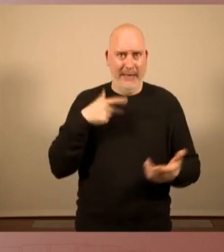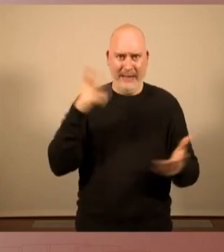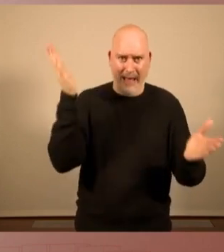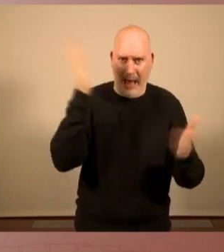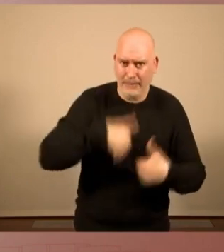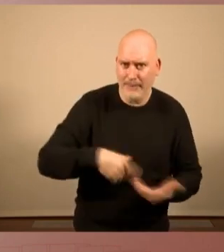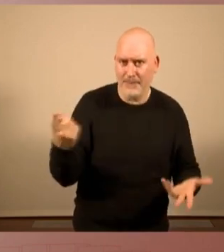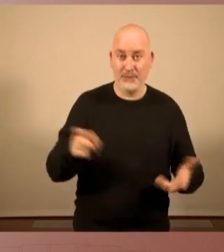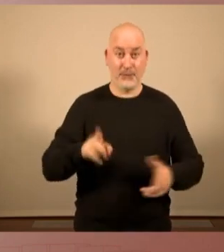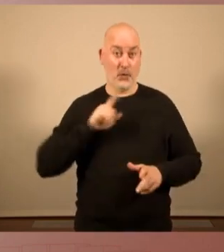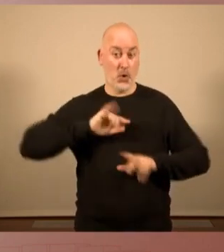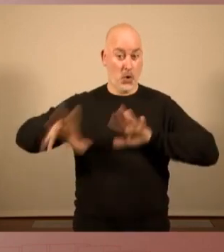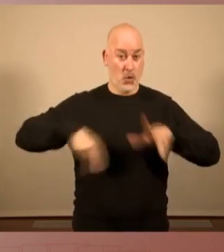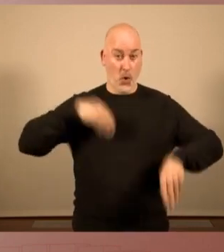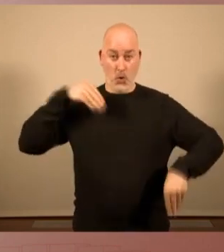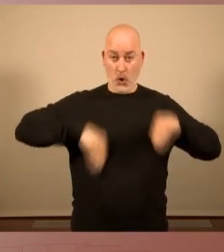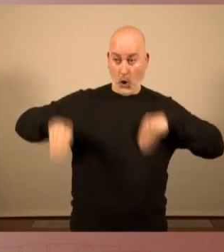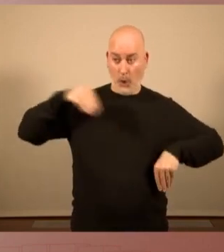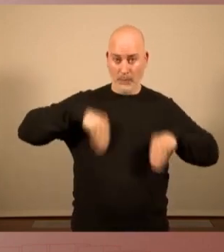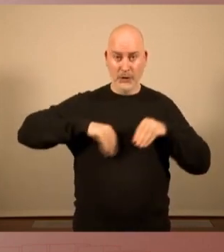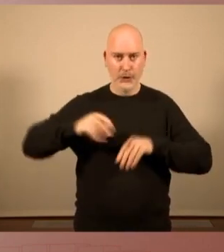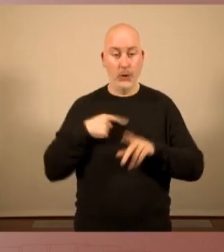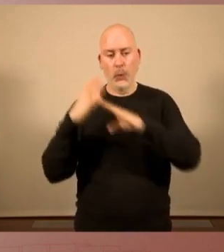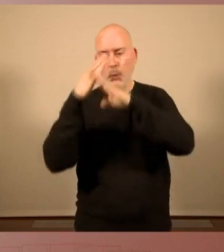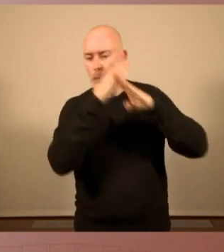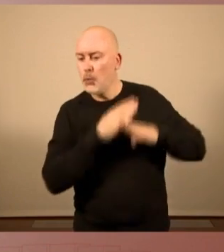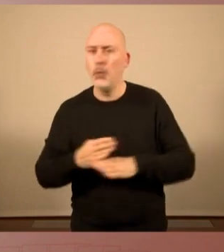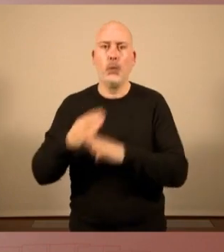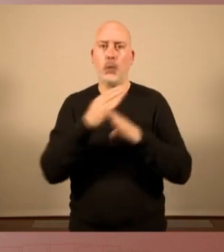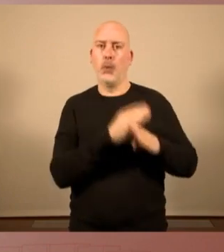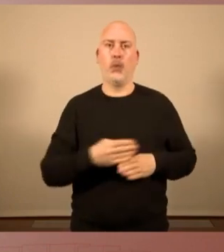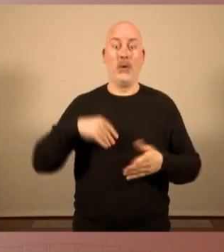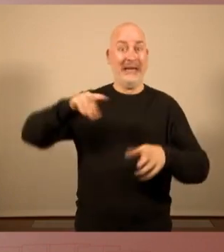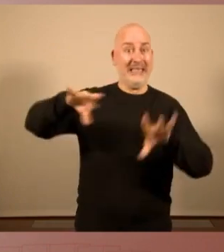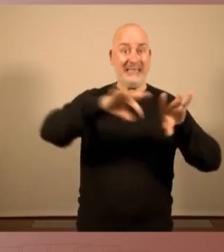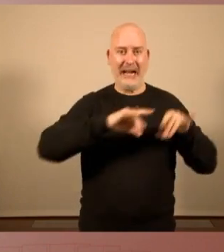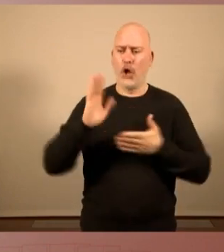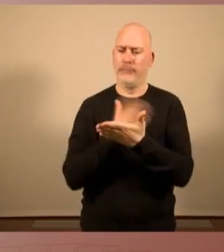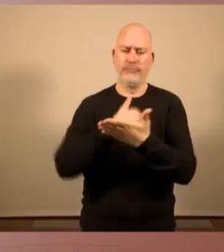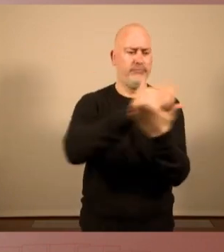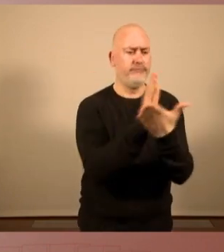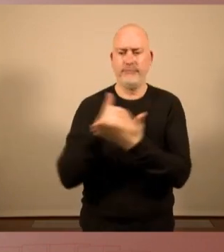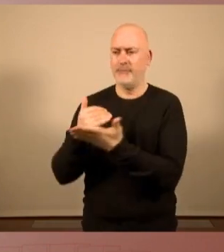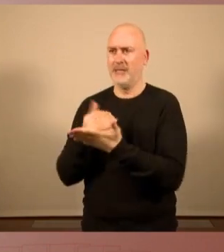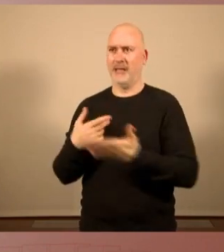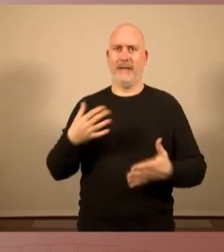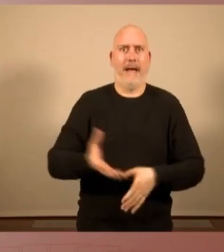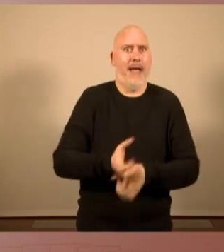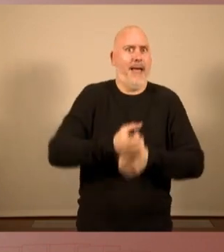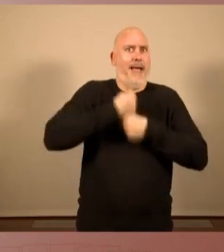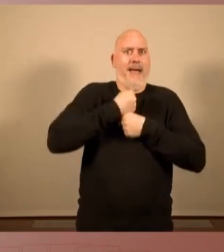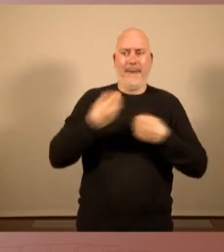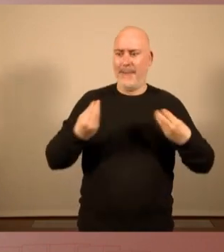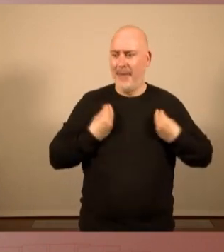encobreix la corrupció, que trinxa el territori i que ofega les vides i el planeta, aquest